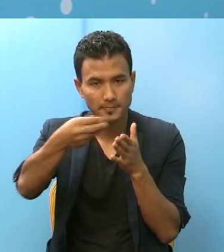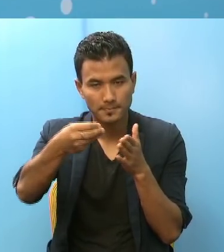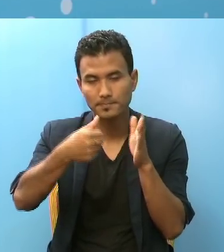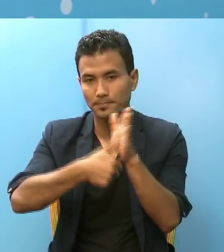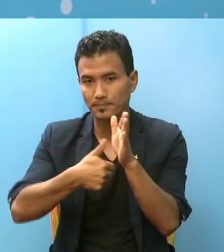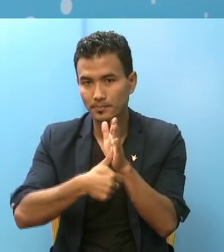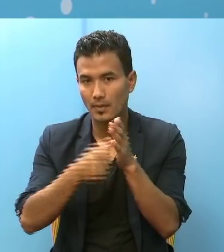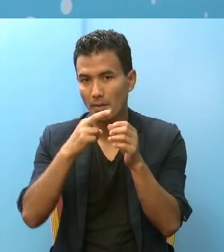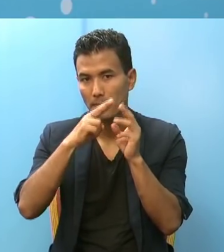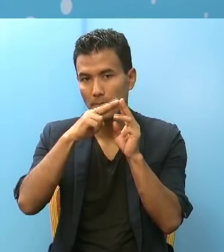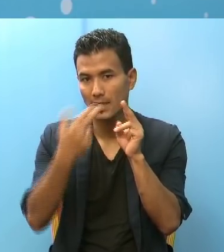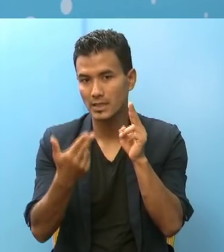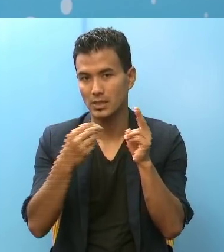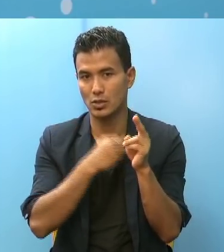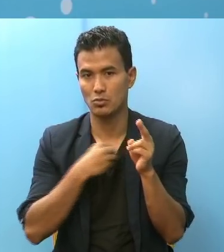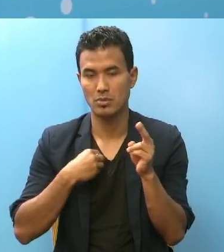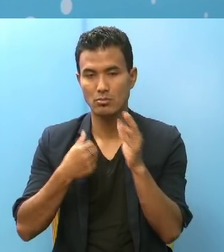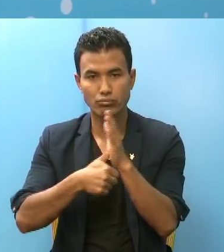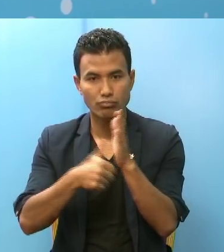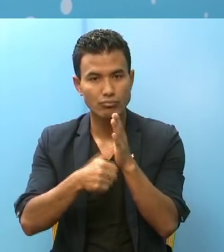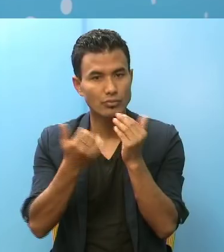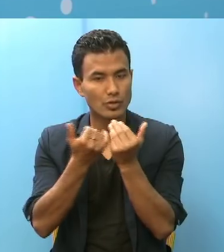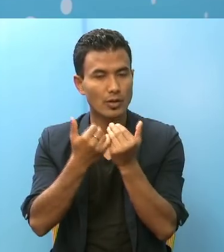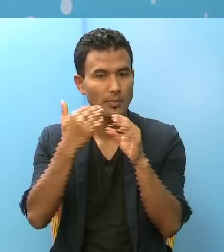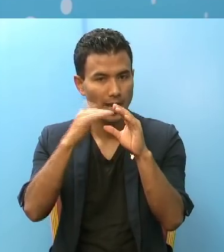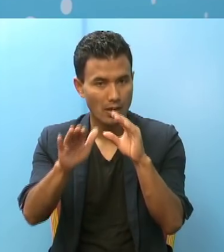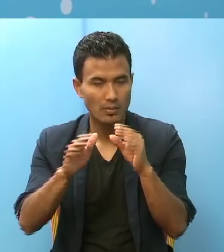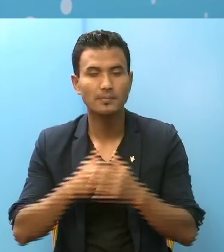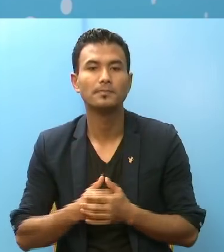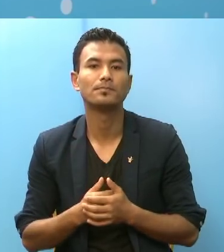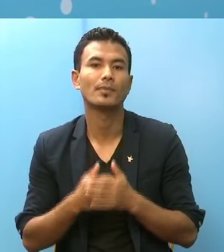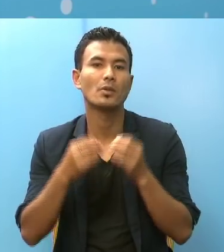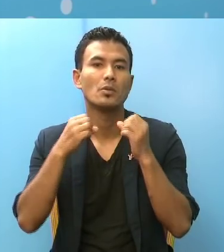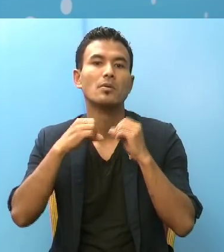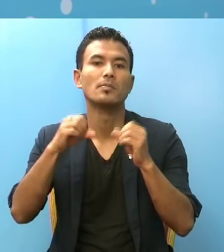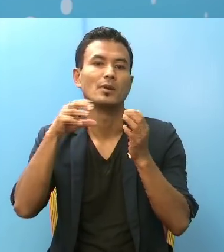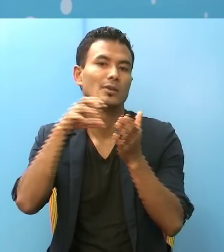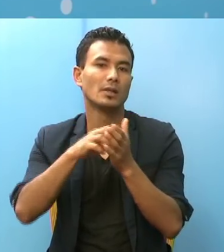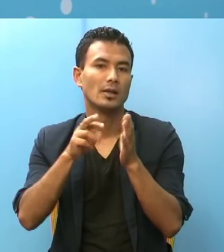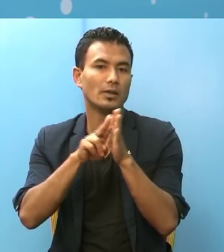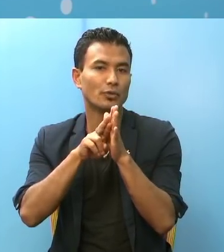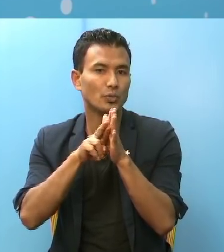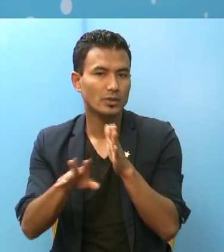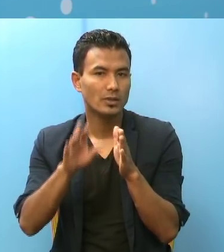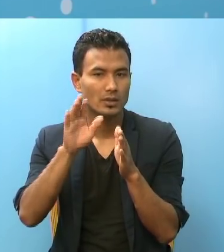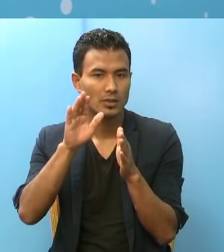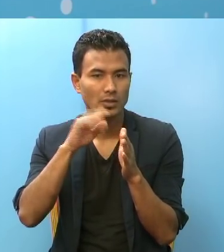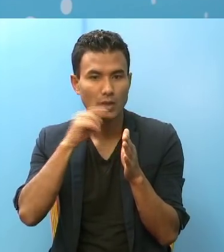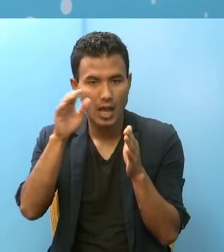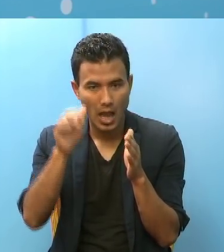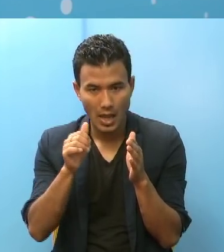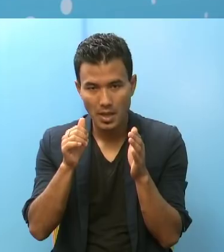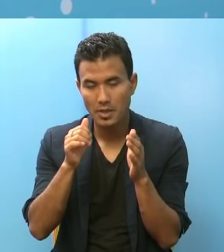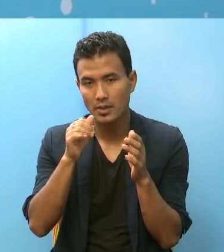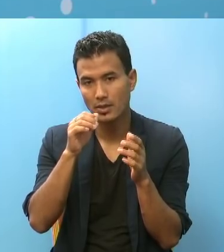गरी देरी अस्पताल को परियोक्साला मां परिच्छन गर्न पठाईये को र पर्योक्षाला परिच्चाण को नतिजा नााऊ देई मिति